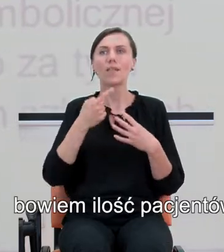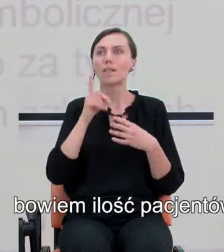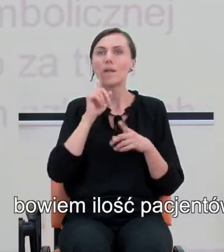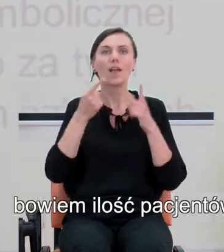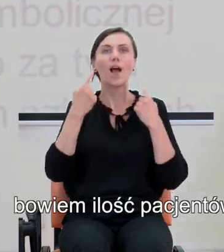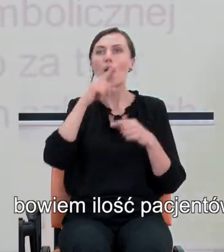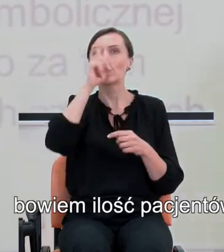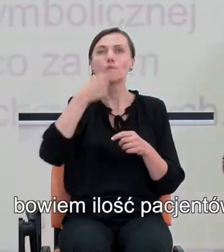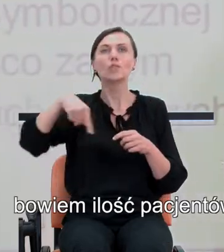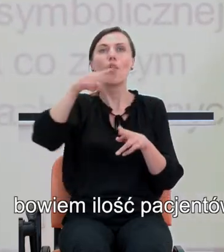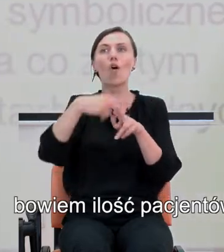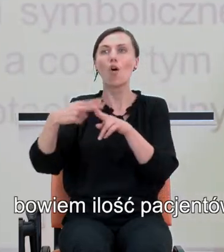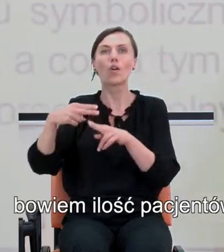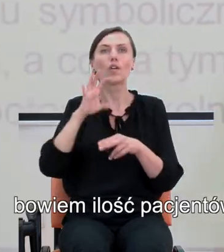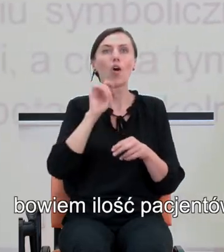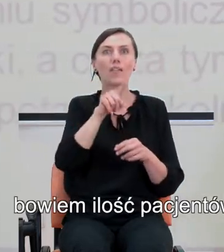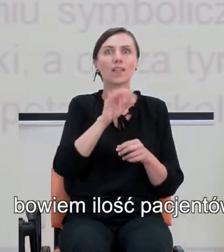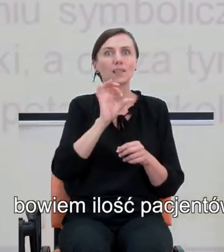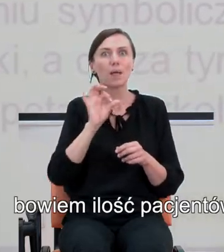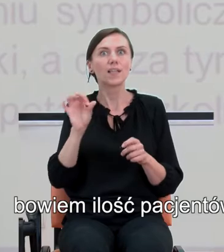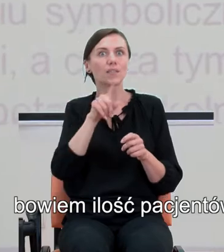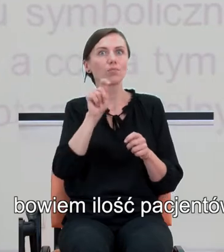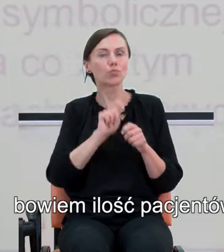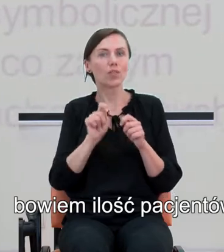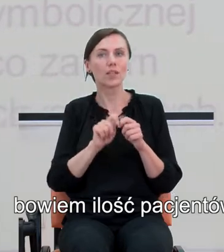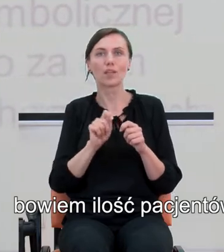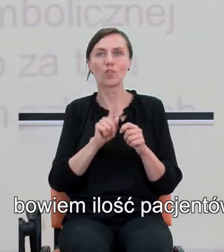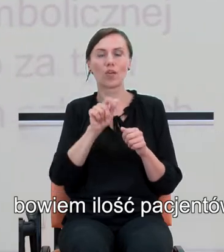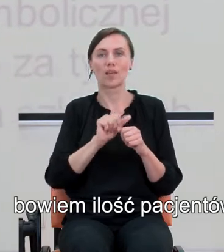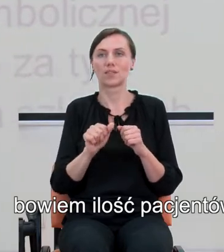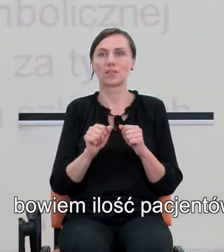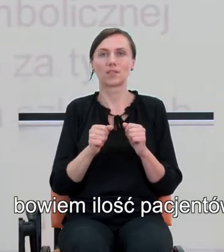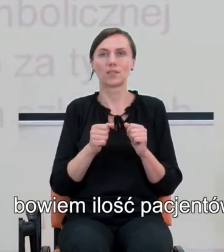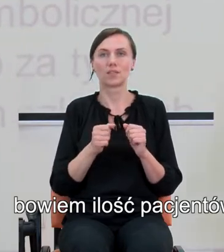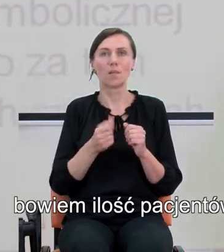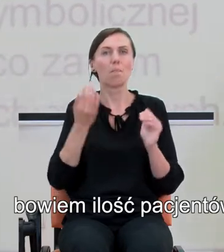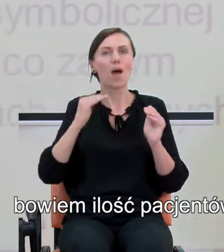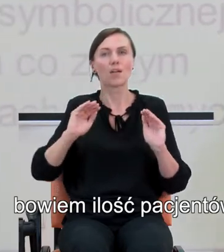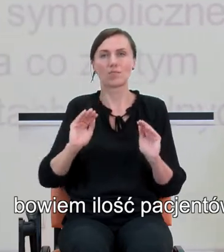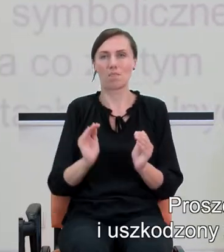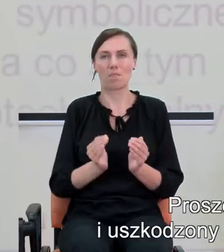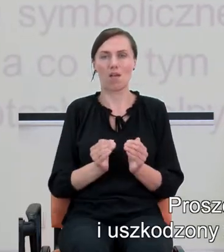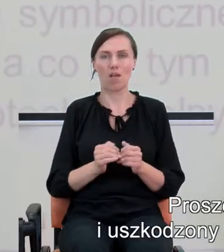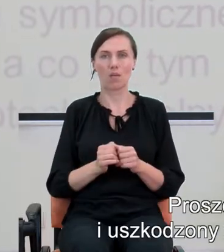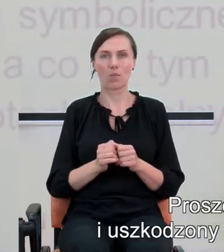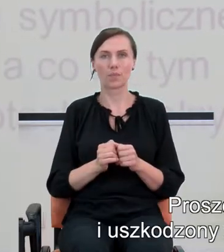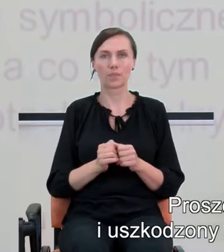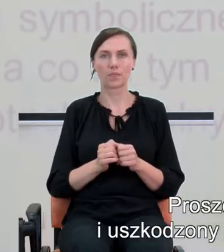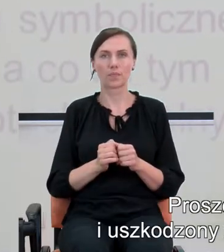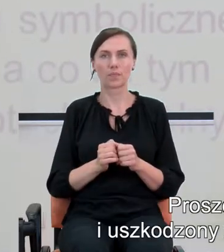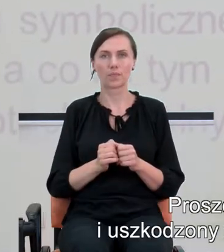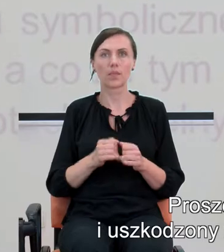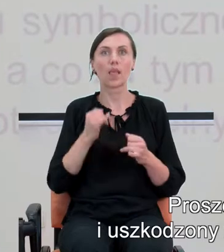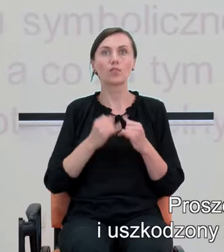pacjentów o bardzo specyficznym uszkodzeniu była ograniczona. Proszę Państwa, jeśli ktoś